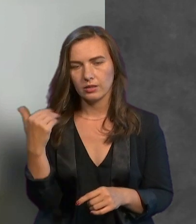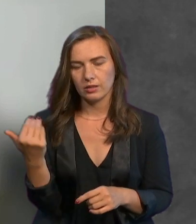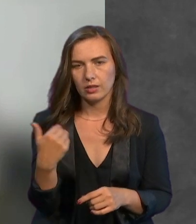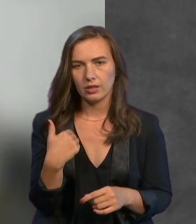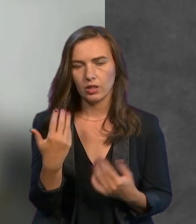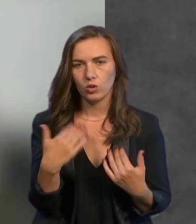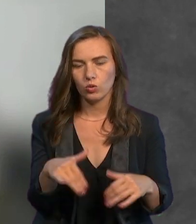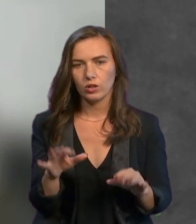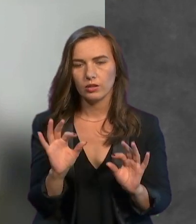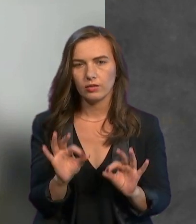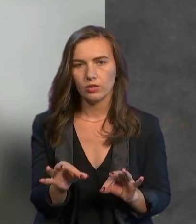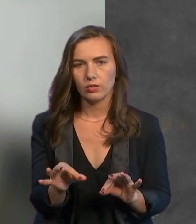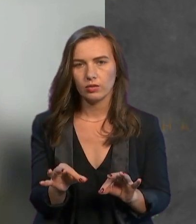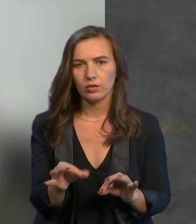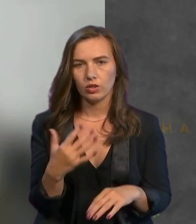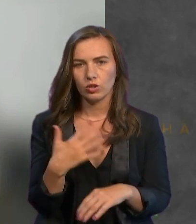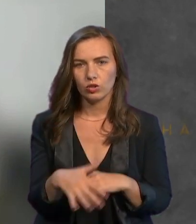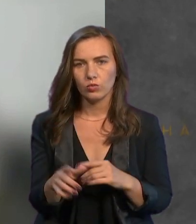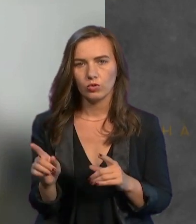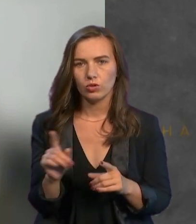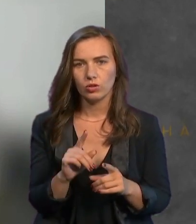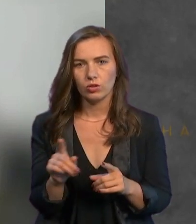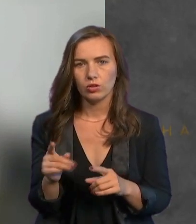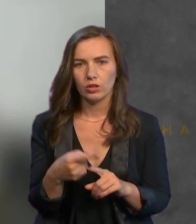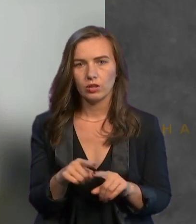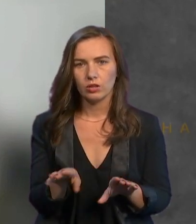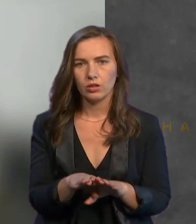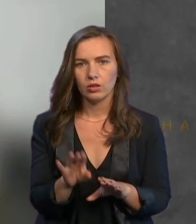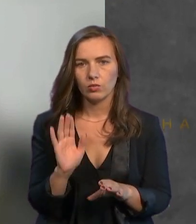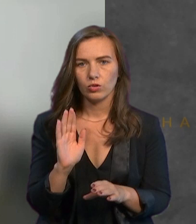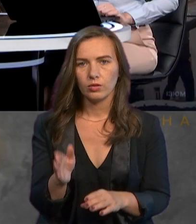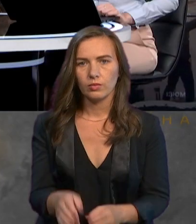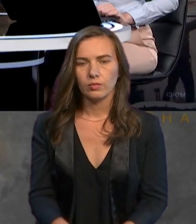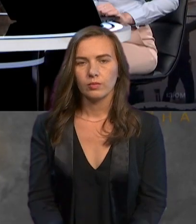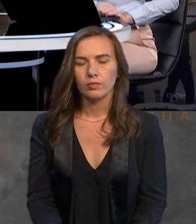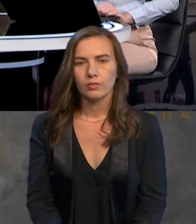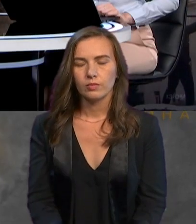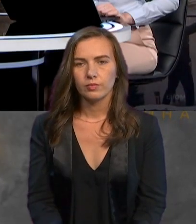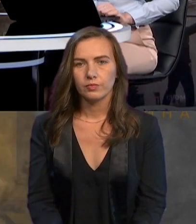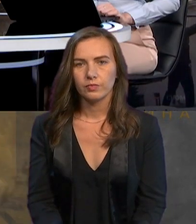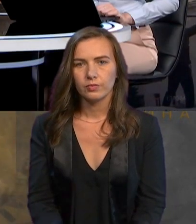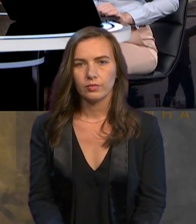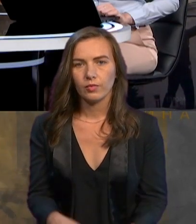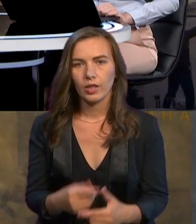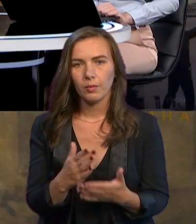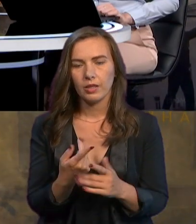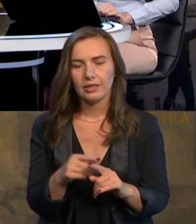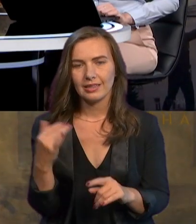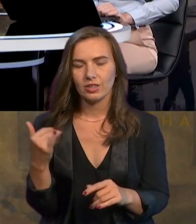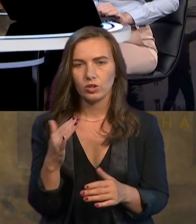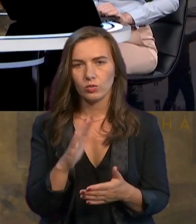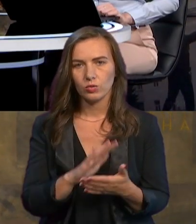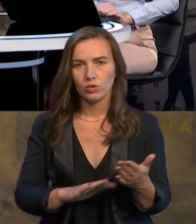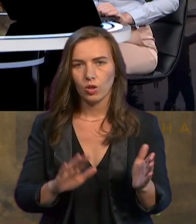вже, звісно, розуміла, що це таки буде. Чимала ця історія продовження поза трансляцією,